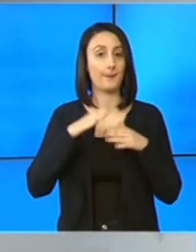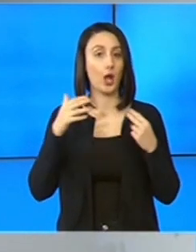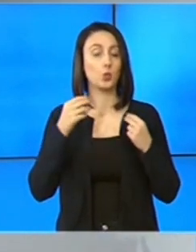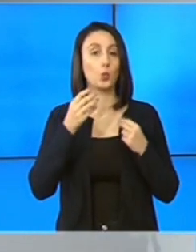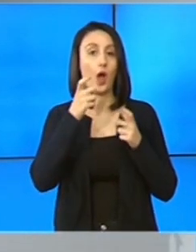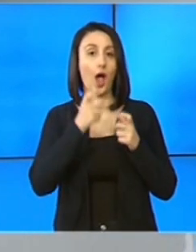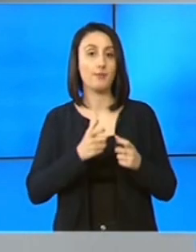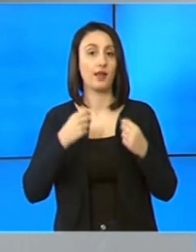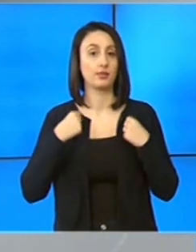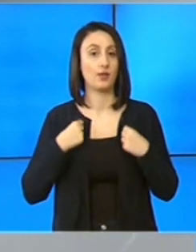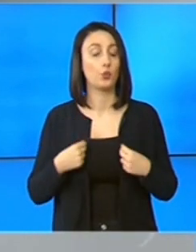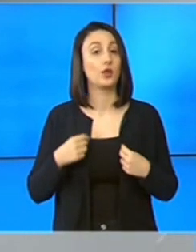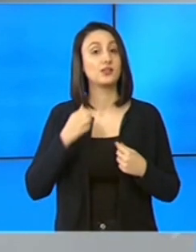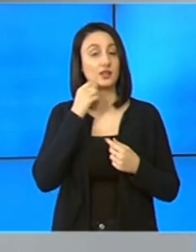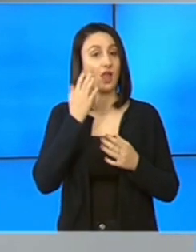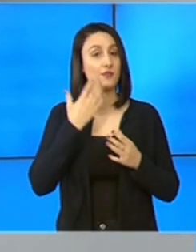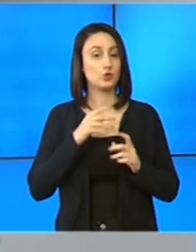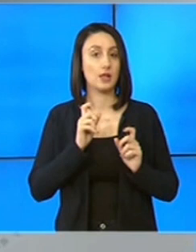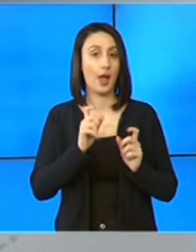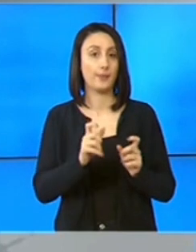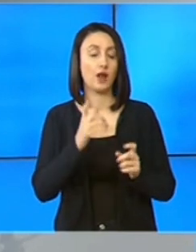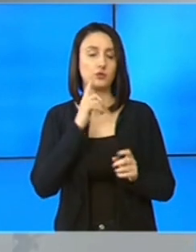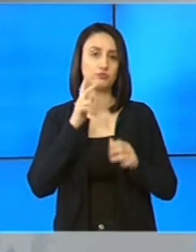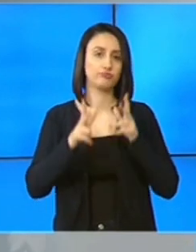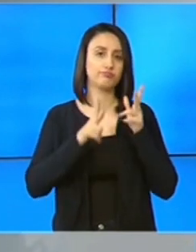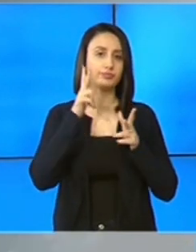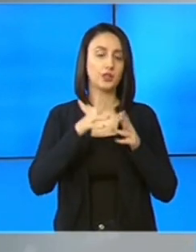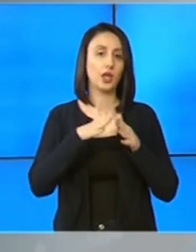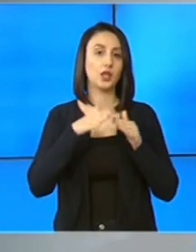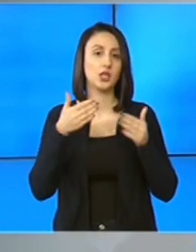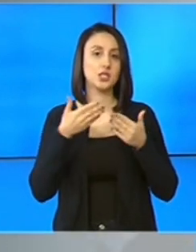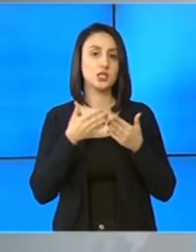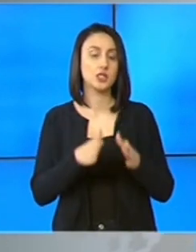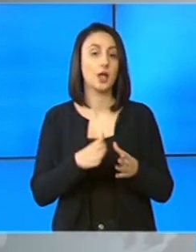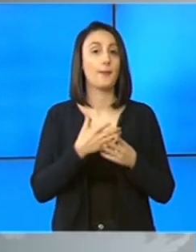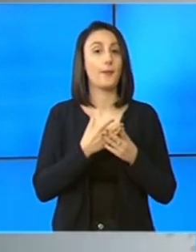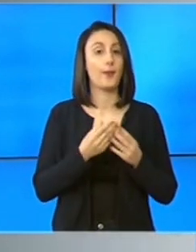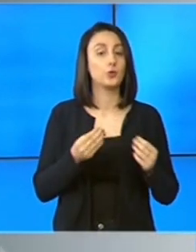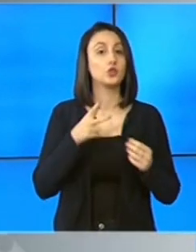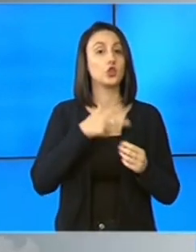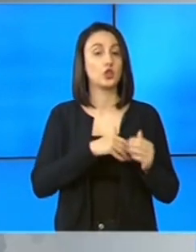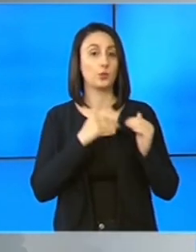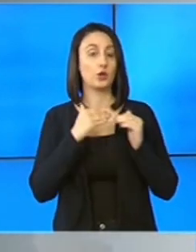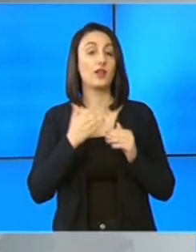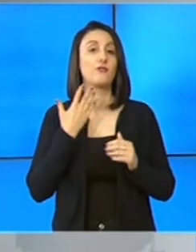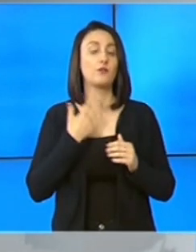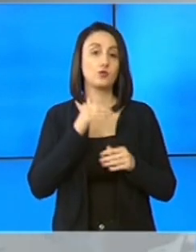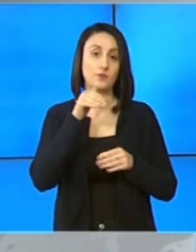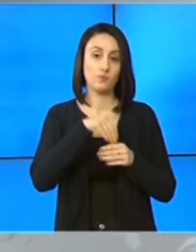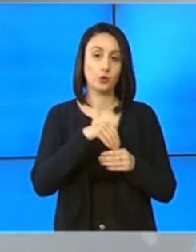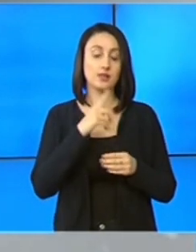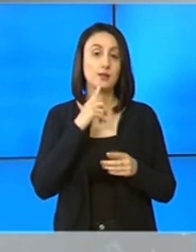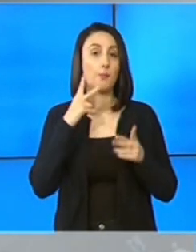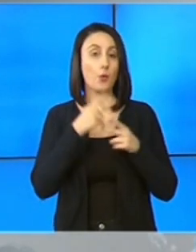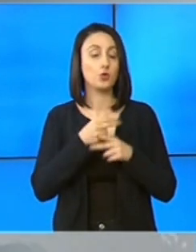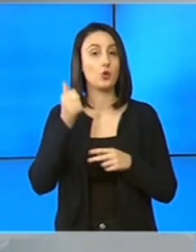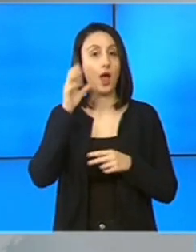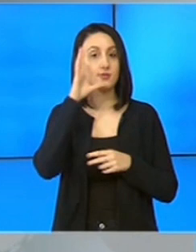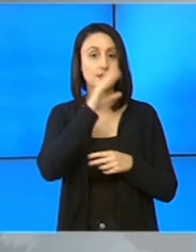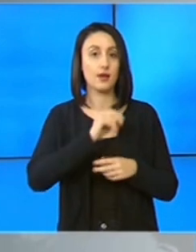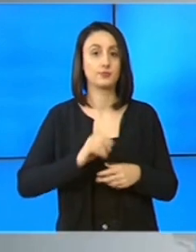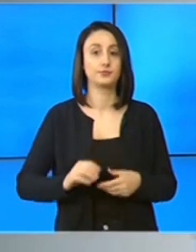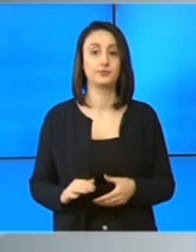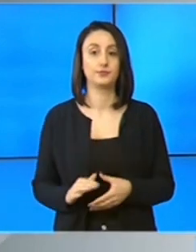Camerei Deputaților, iar când a vrut să se apere, a fost huiduit la scenă deschisă. Mai mult, PSD ar fi vrut să voteze moțiunea aseară.